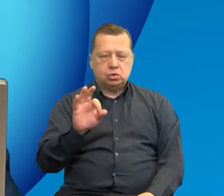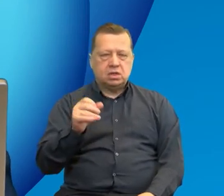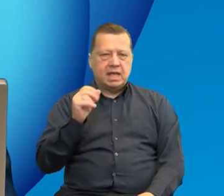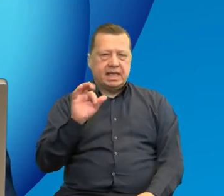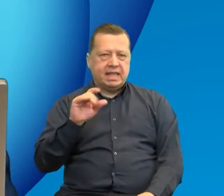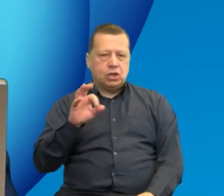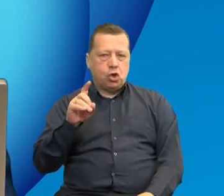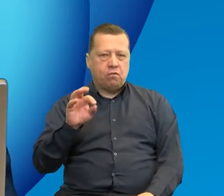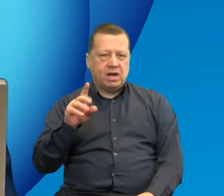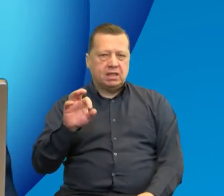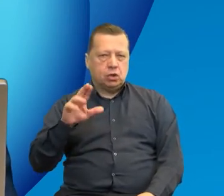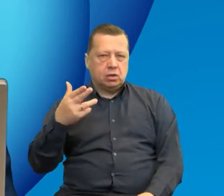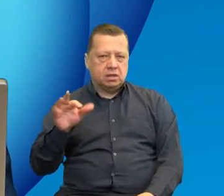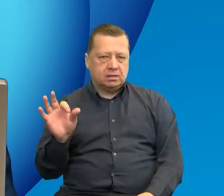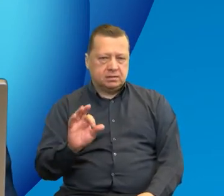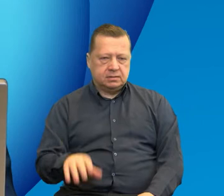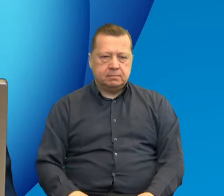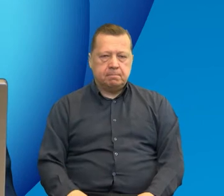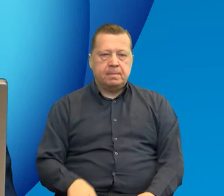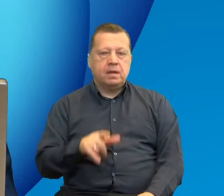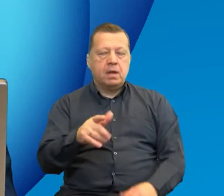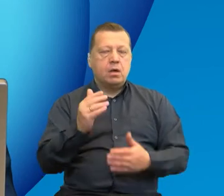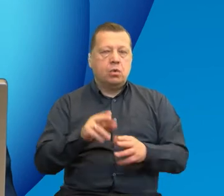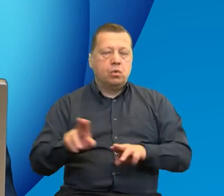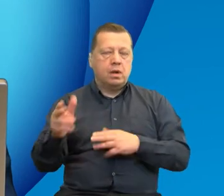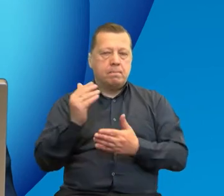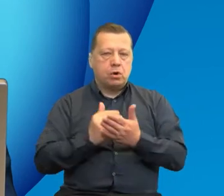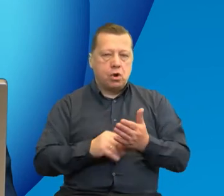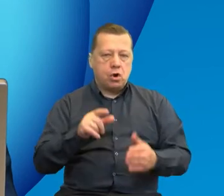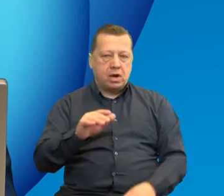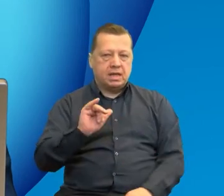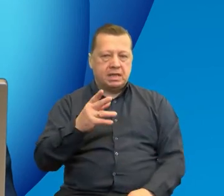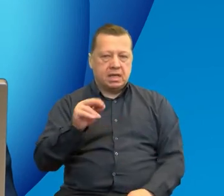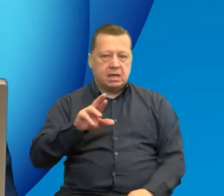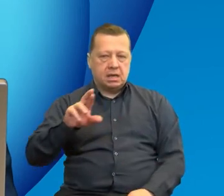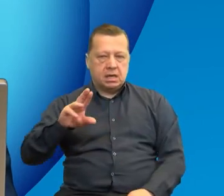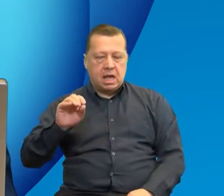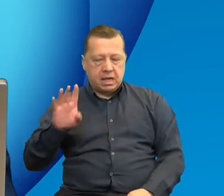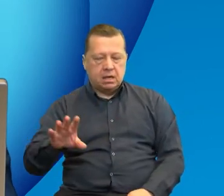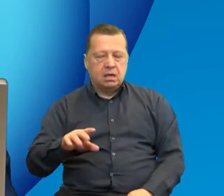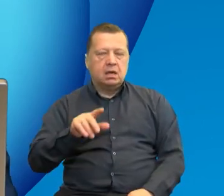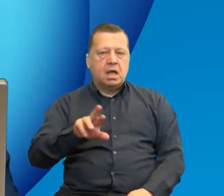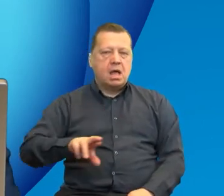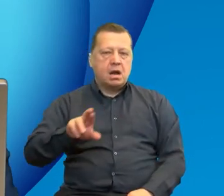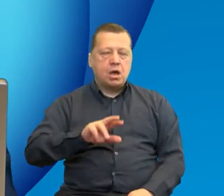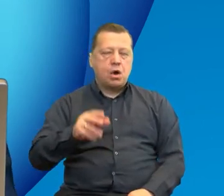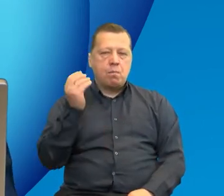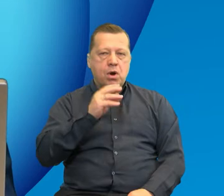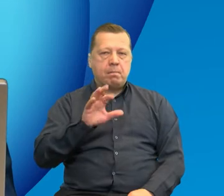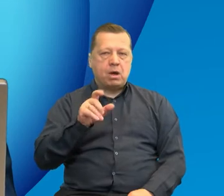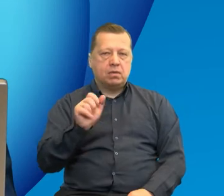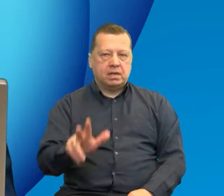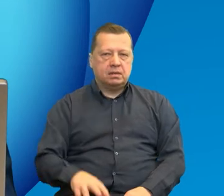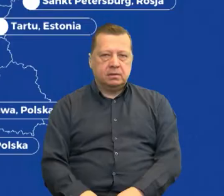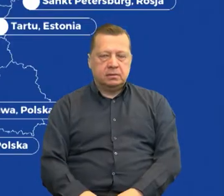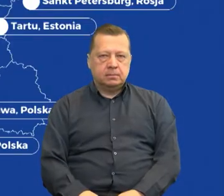Environment and Security z programu Interreg Region Morza Bałtyckiego. Poproszę o materiał dotyczący tego